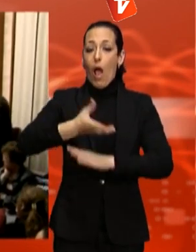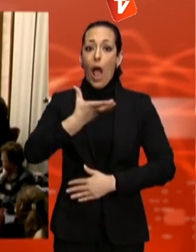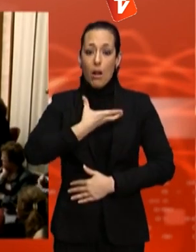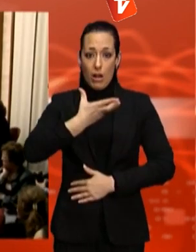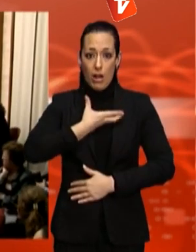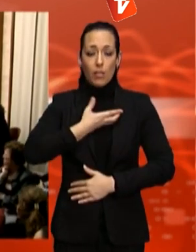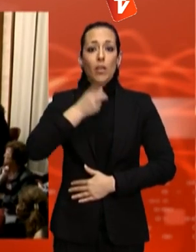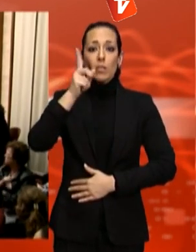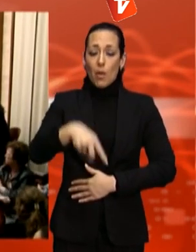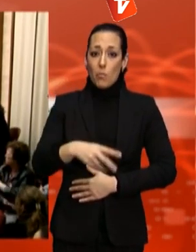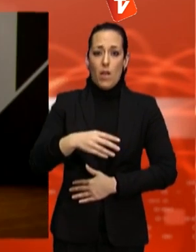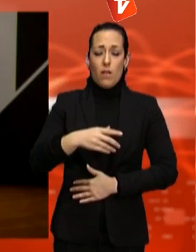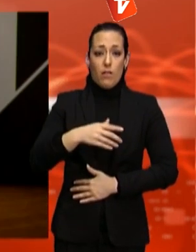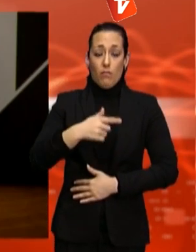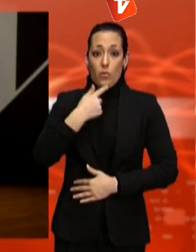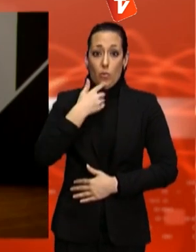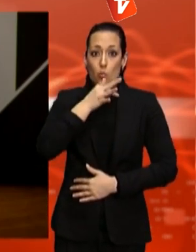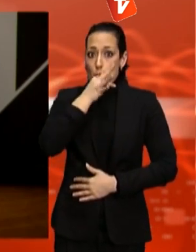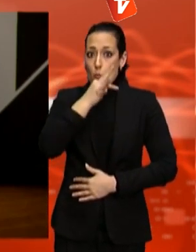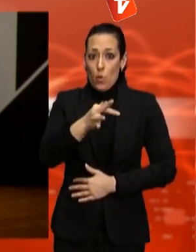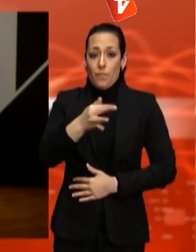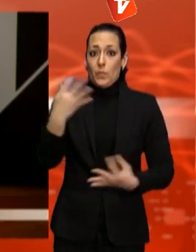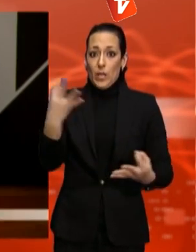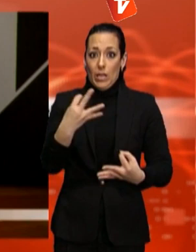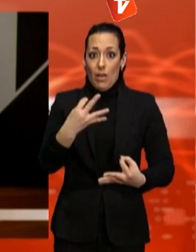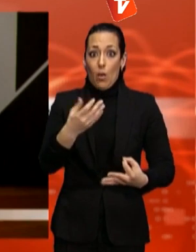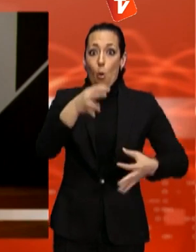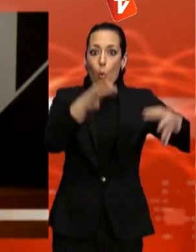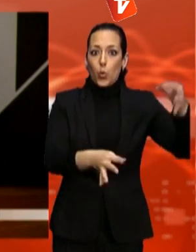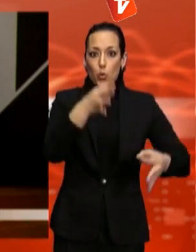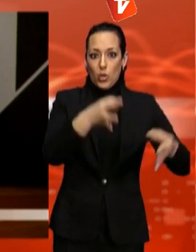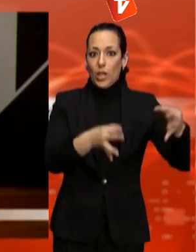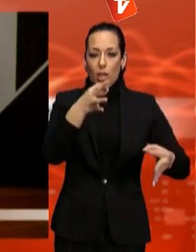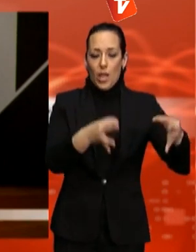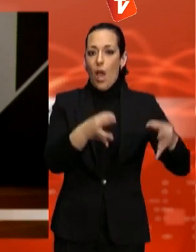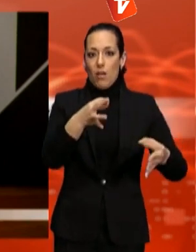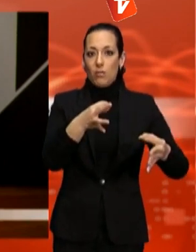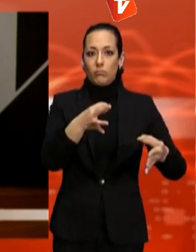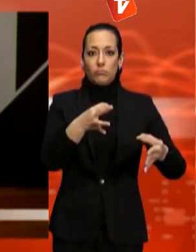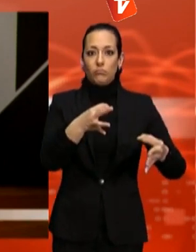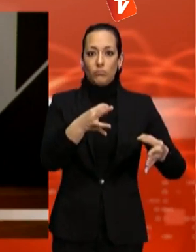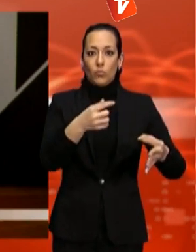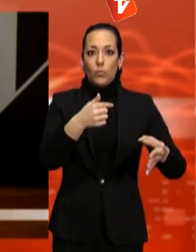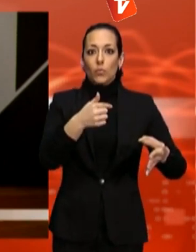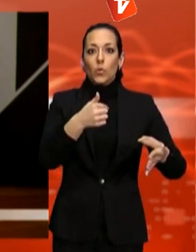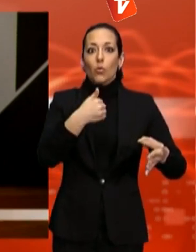que la justícia li acabarà donant la raó. Han estat 14 anys. Jo estic molt orgullós de la feina que hem fet,